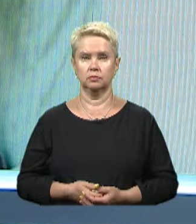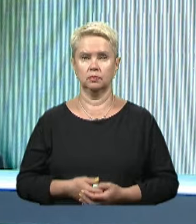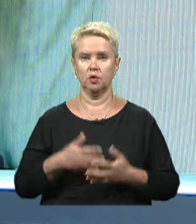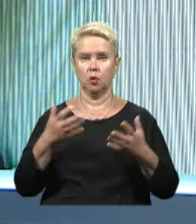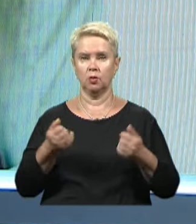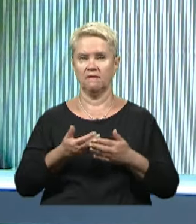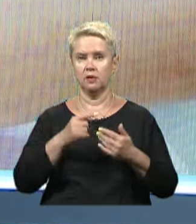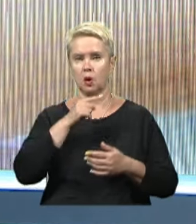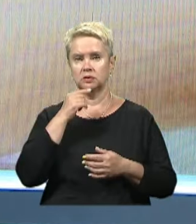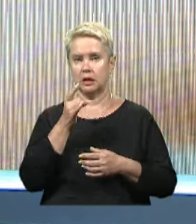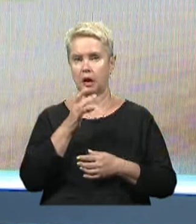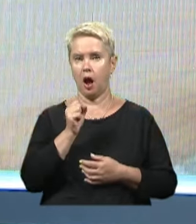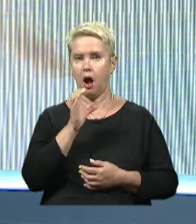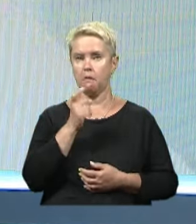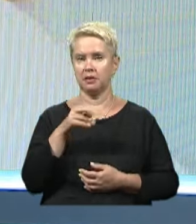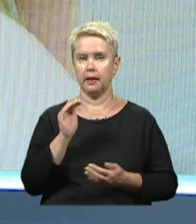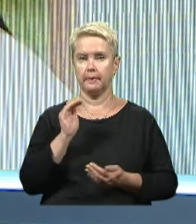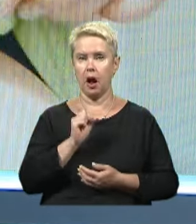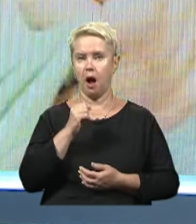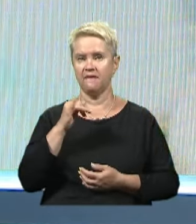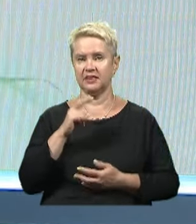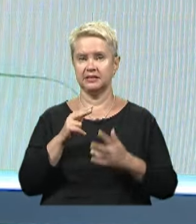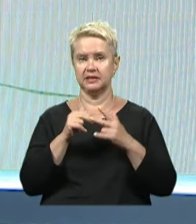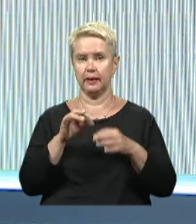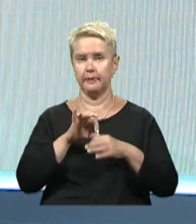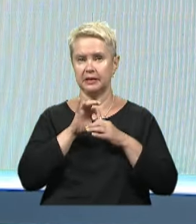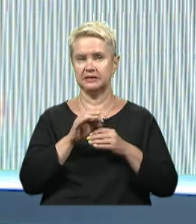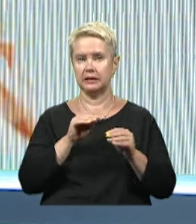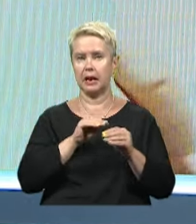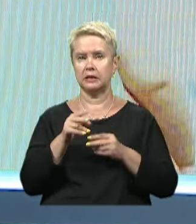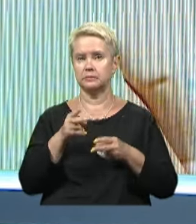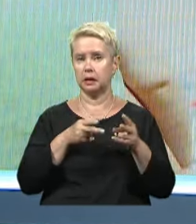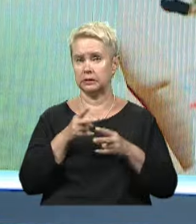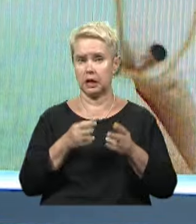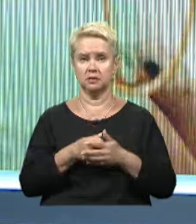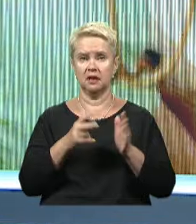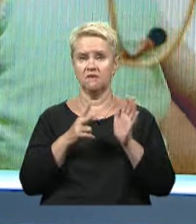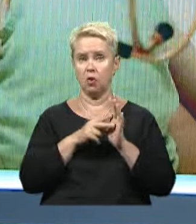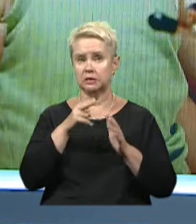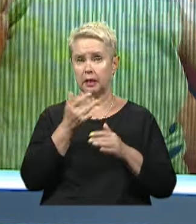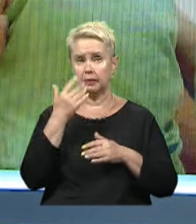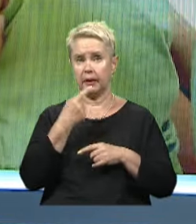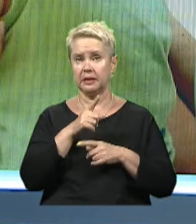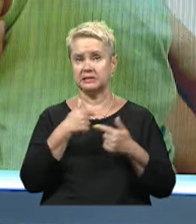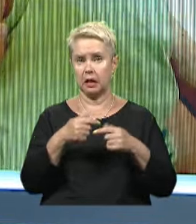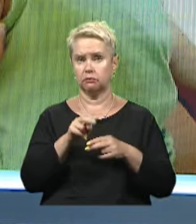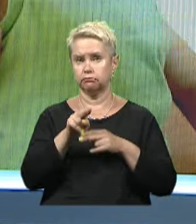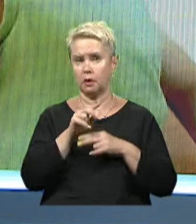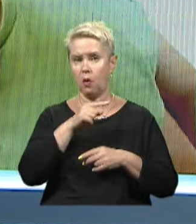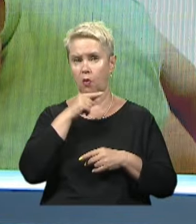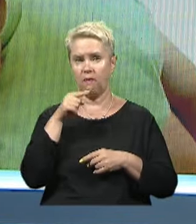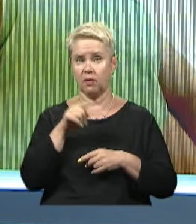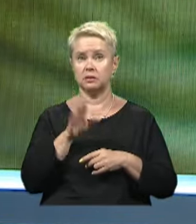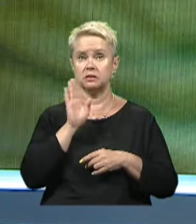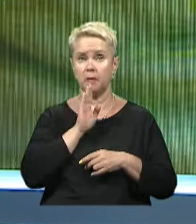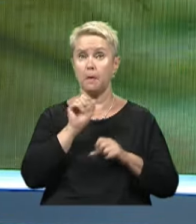Вирятувалася від російської ракети в Ахмадиті. Маленька Афіна з Дніпра перенесла трансплантацію. І 8 липня, коли медзаклад атакувала окупанти,